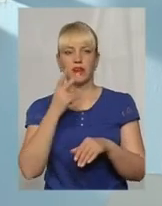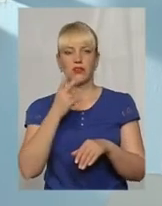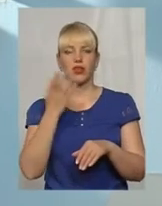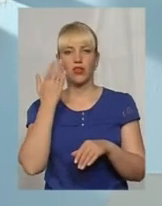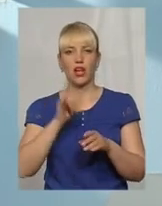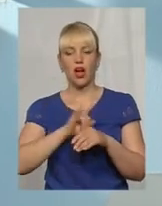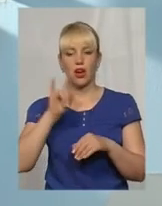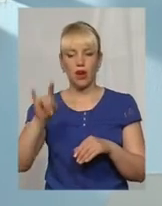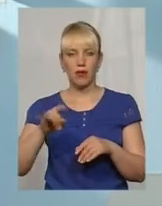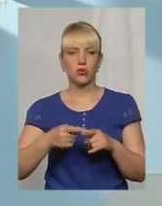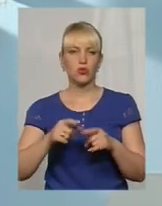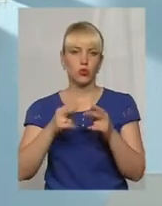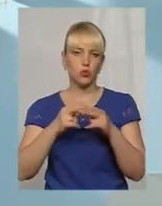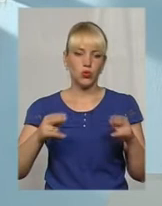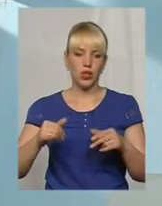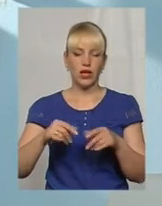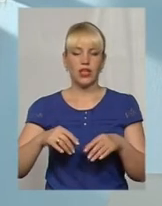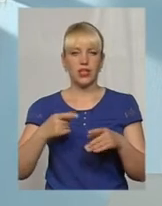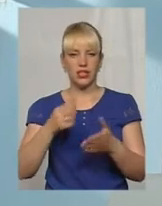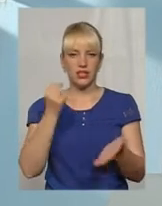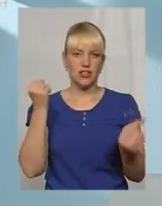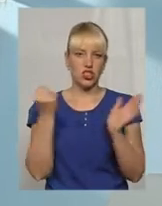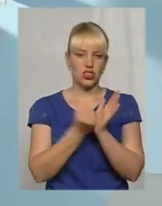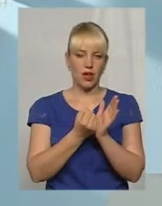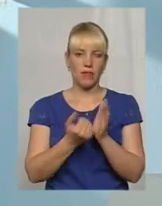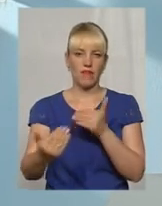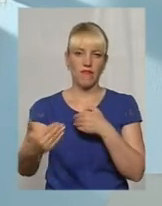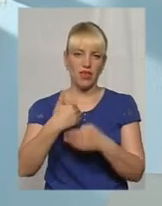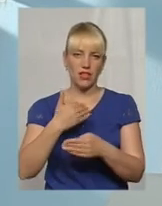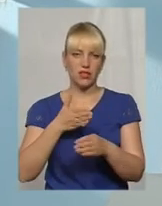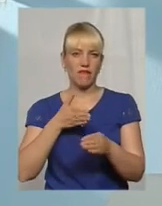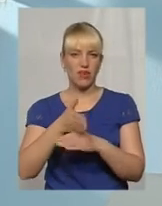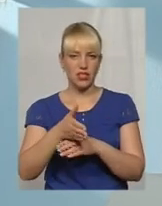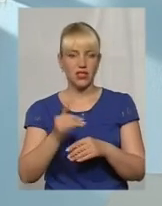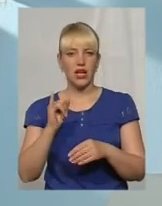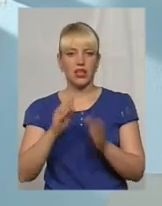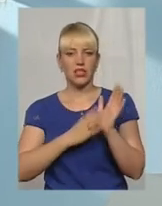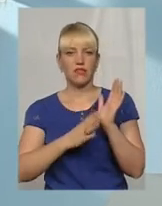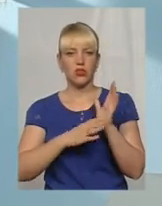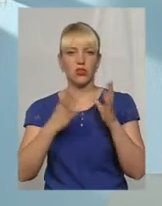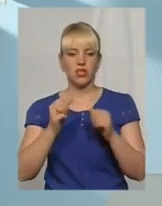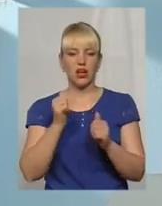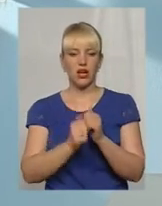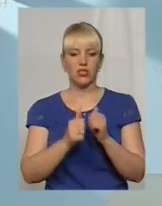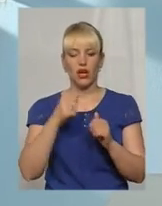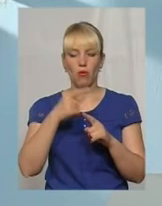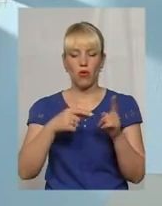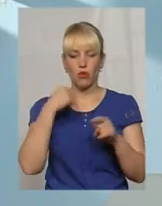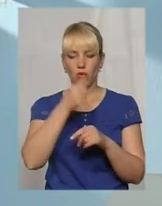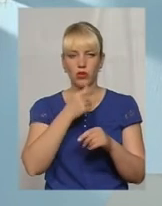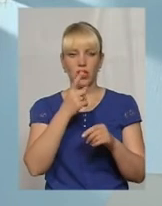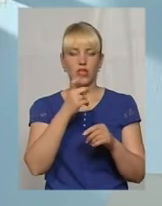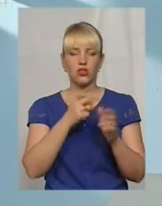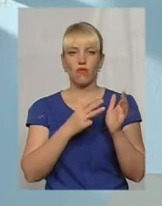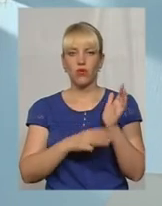аеропорту і на земному транспорту, ставиться штамм в'їзда-в'їзда, і 90 днів в кожних полгода, 180 максимум в год, це